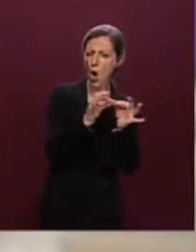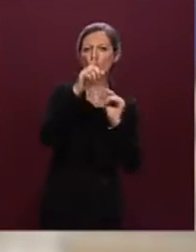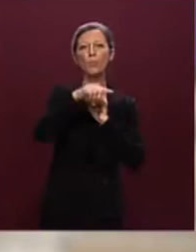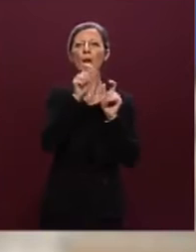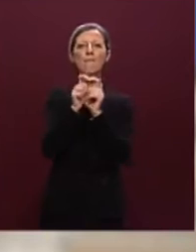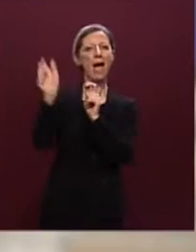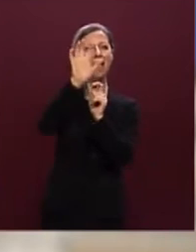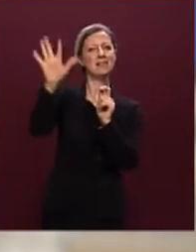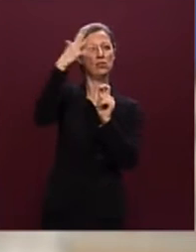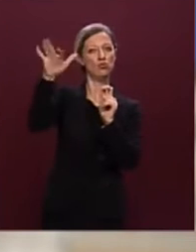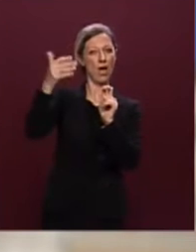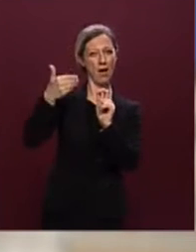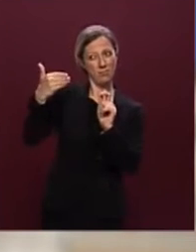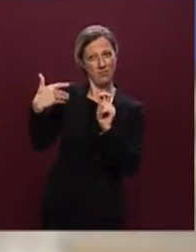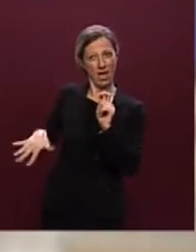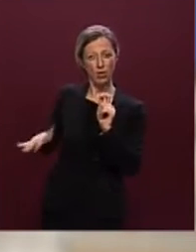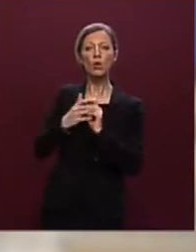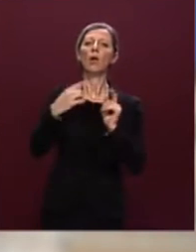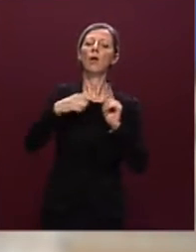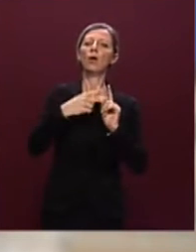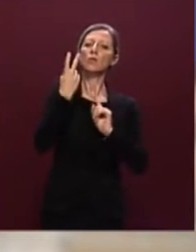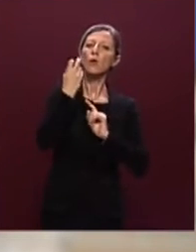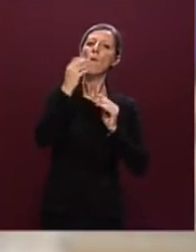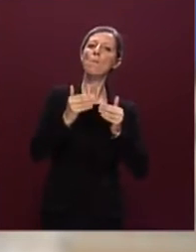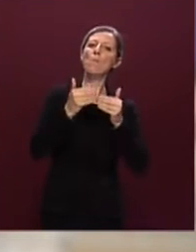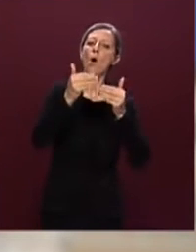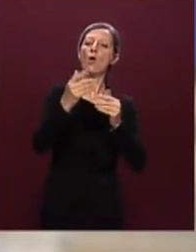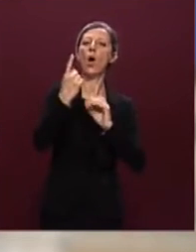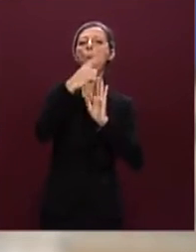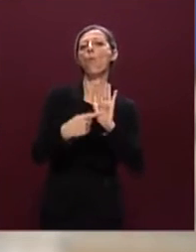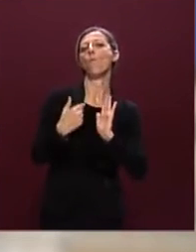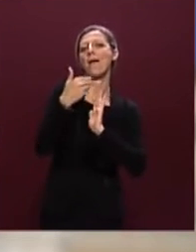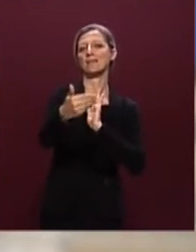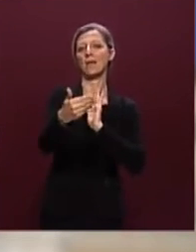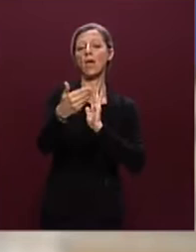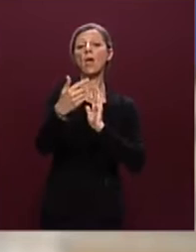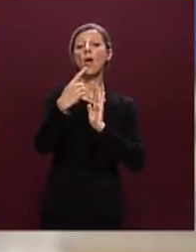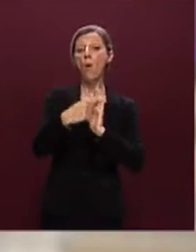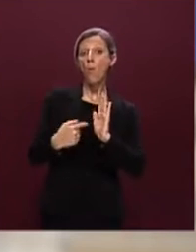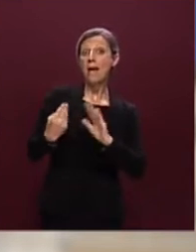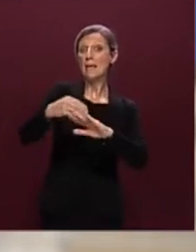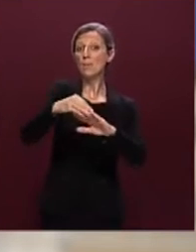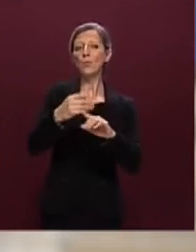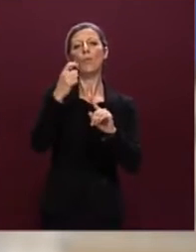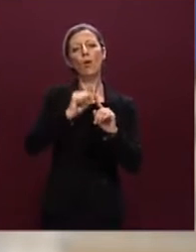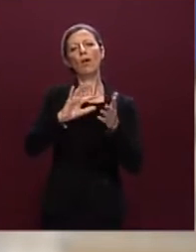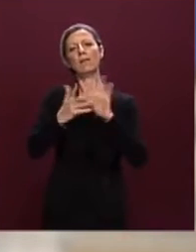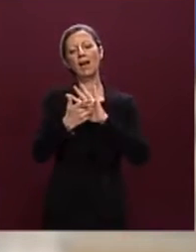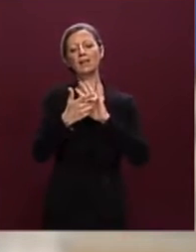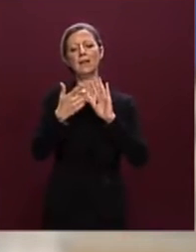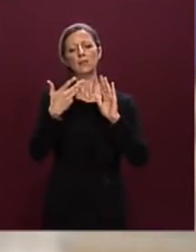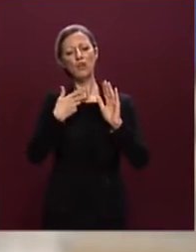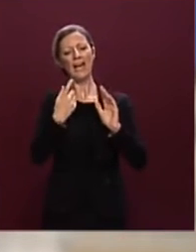precedentemente, abbiamo individuato una proroga di un mese ulteriore per poter definire gli aspetti